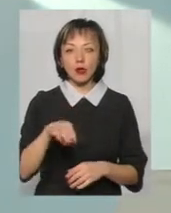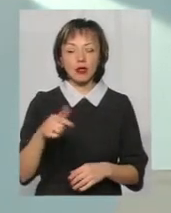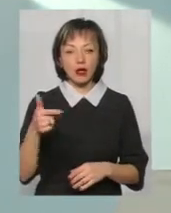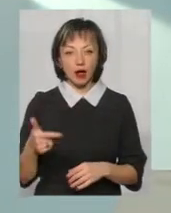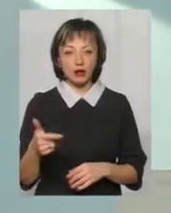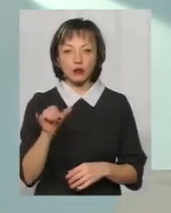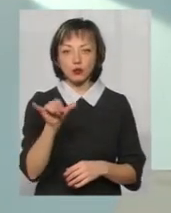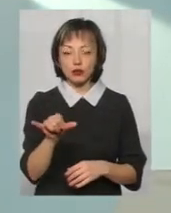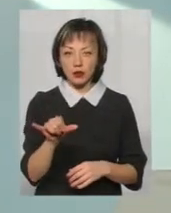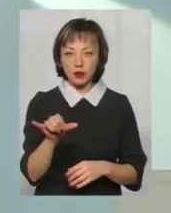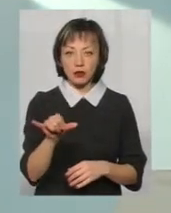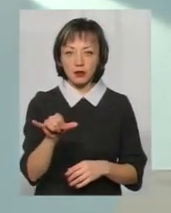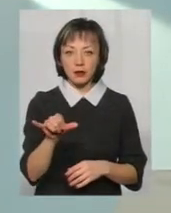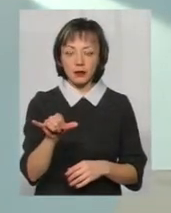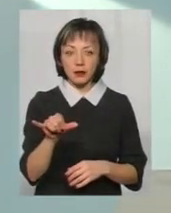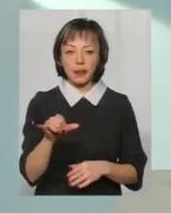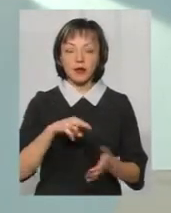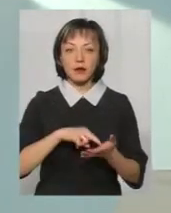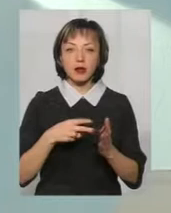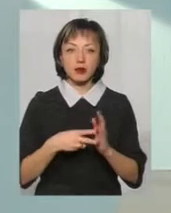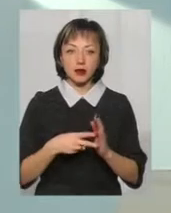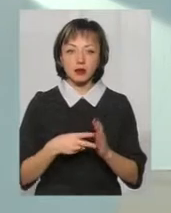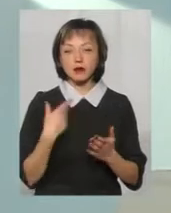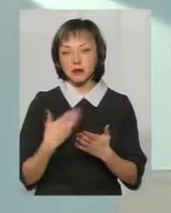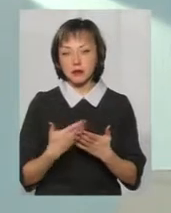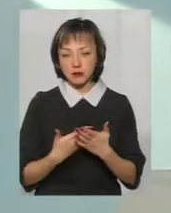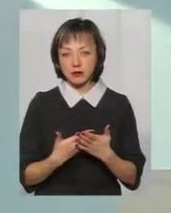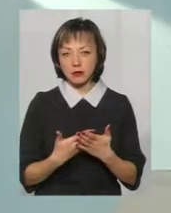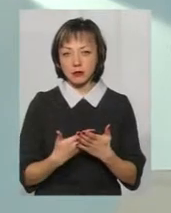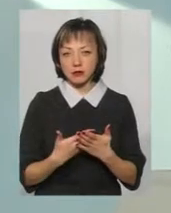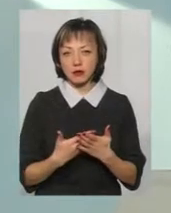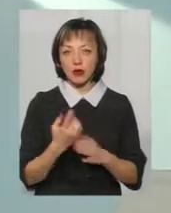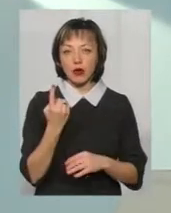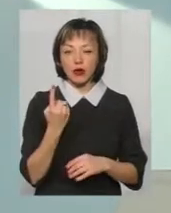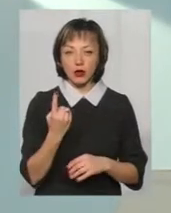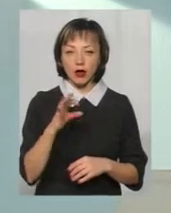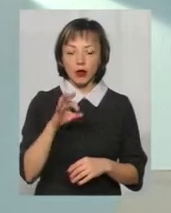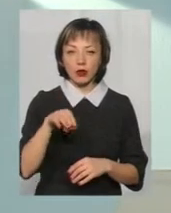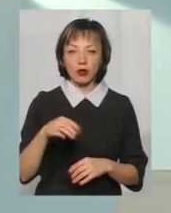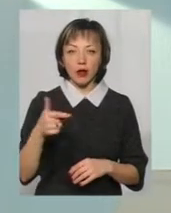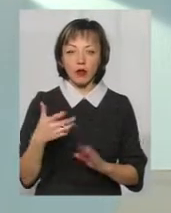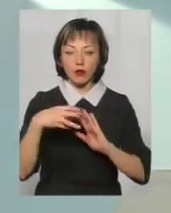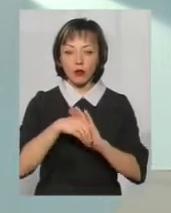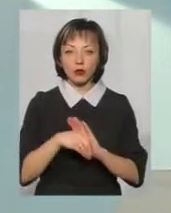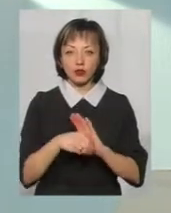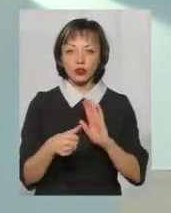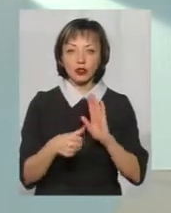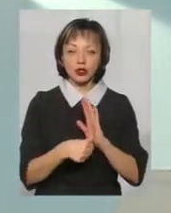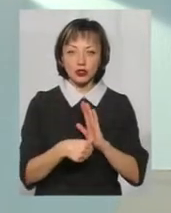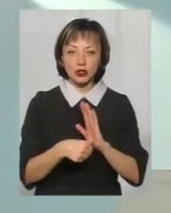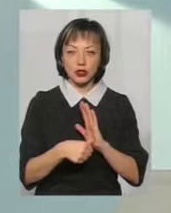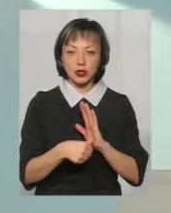у них передбачено, я кажу до прикладу, одна ОТГ, в яку ходить шість